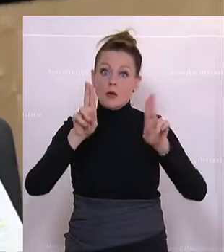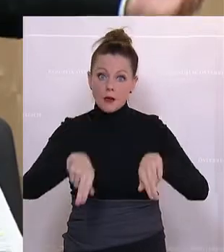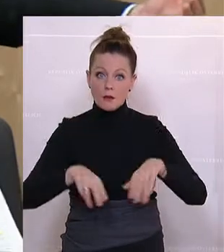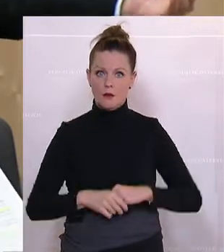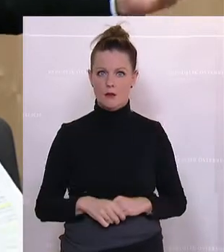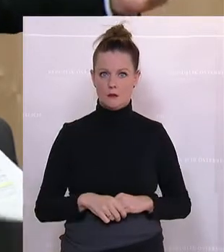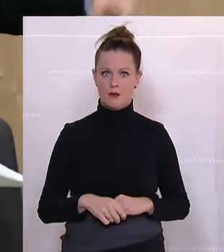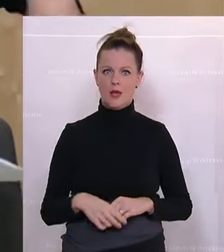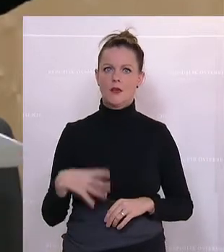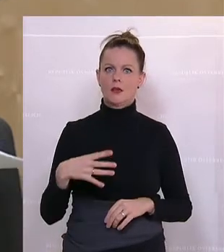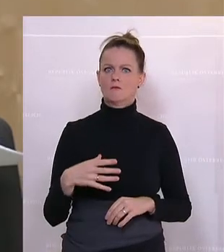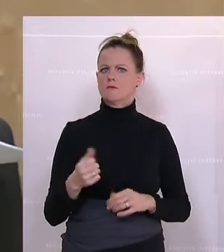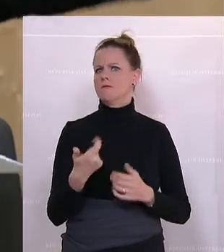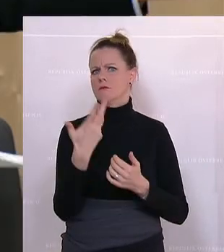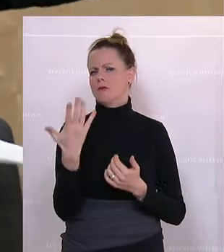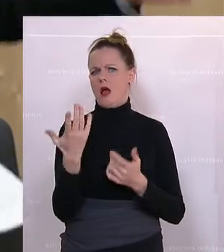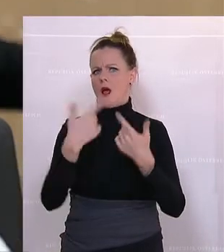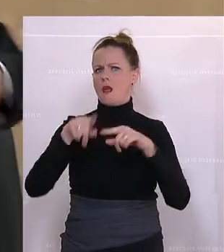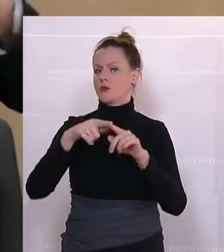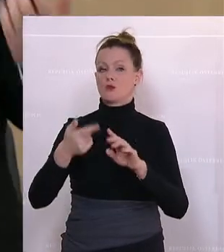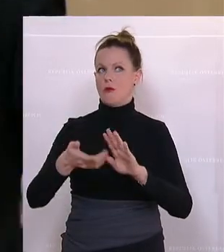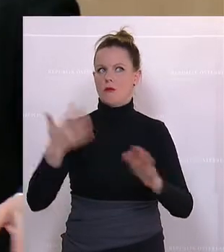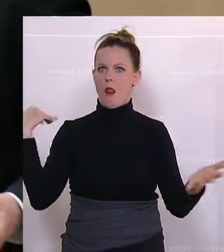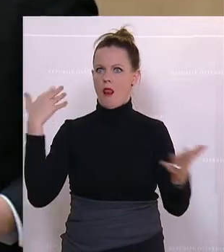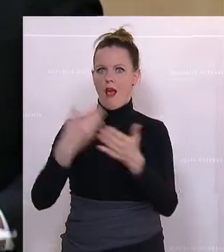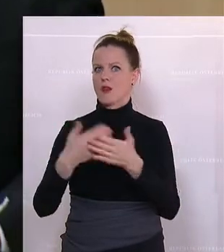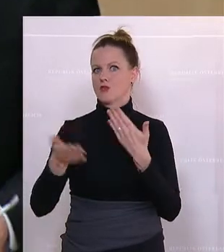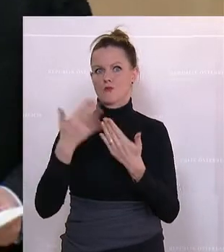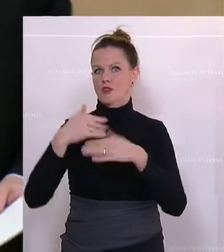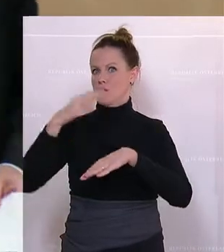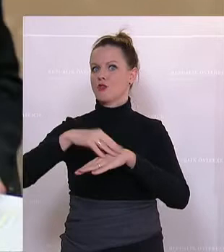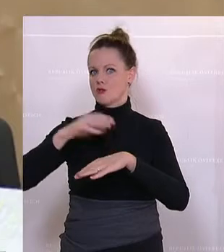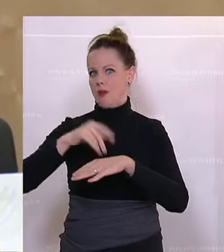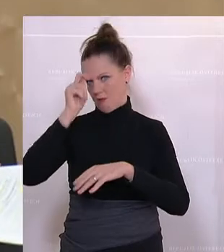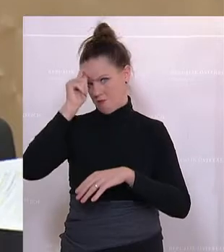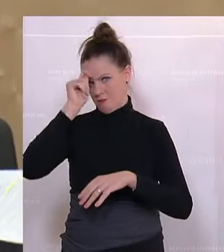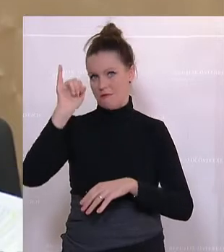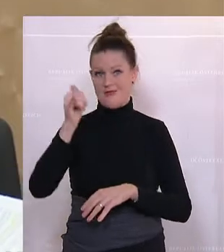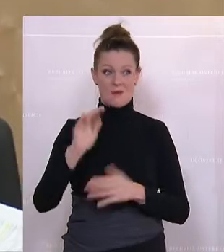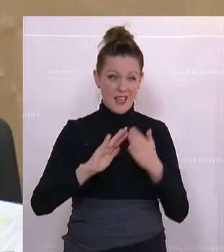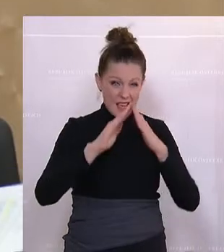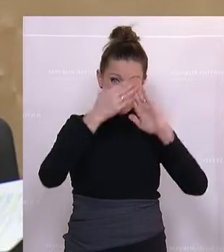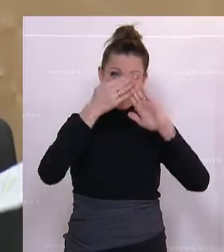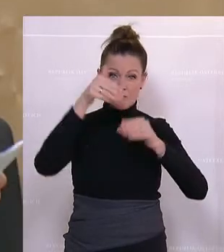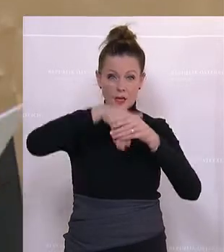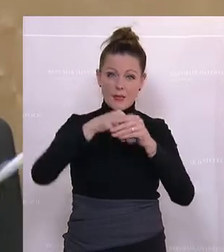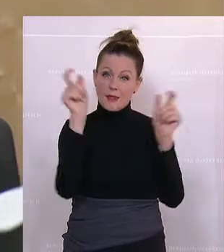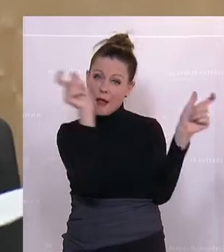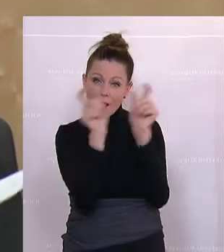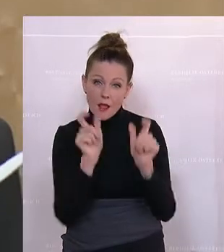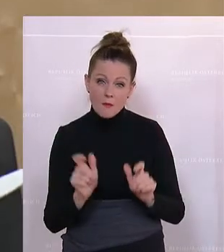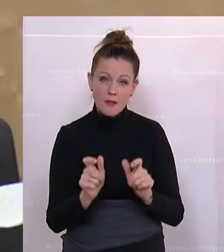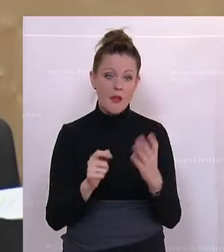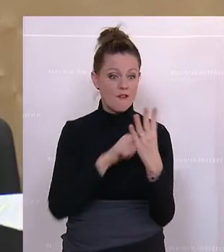In vielen Ländern schon länger mit durchaus höheren, anerkannterweise Schweden oder sonst was. Aber die Konstruktion hier hat viele Elemente, ich kann mindestens vier